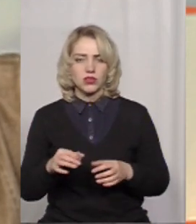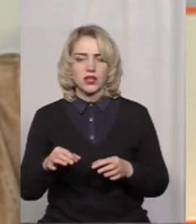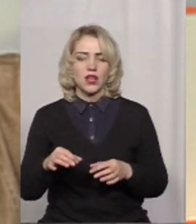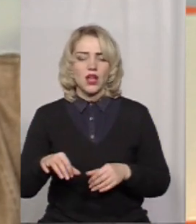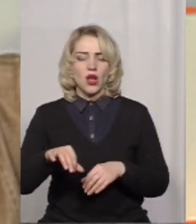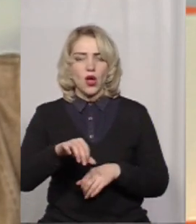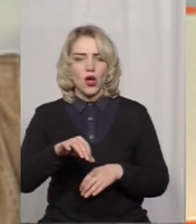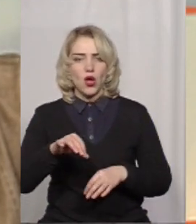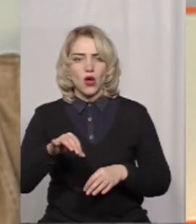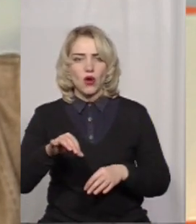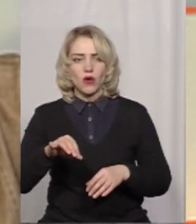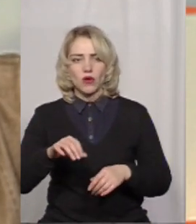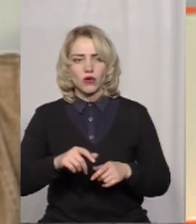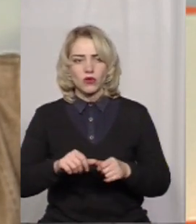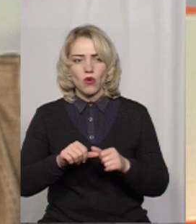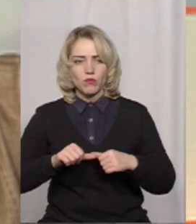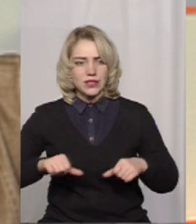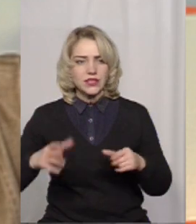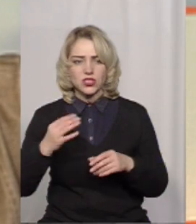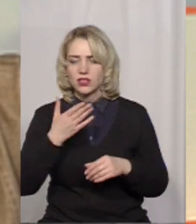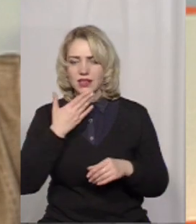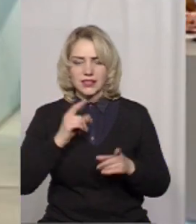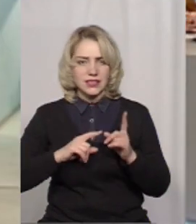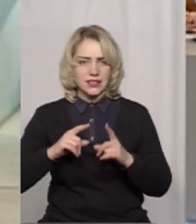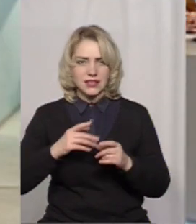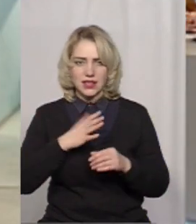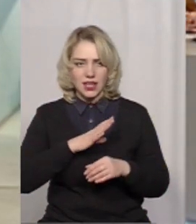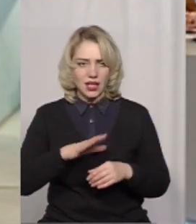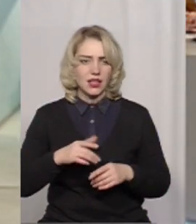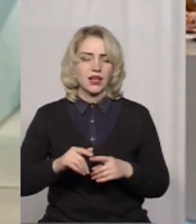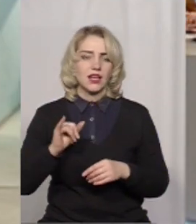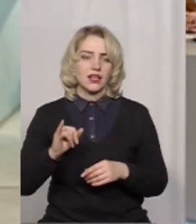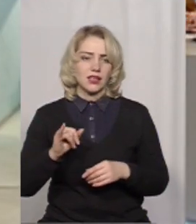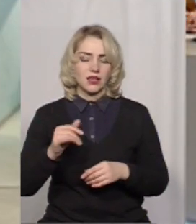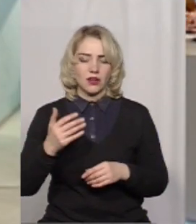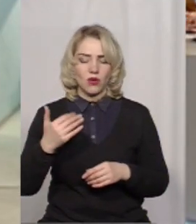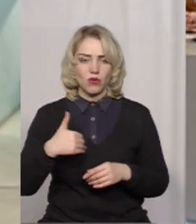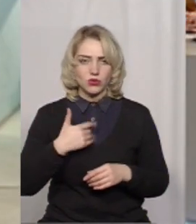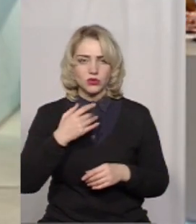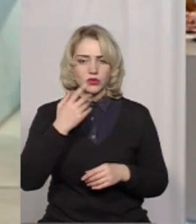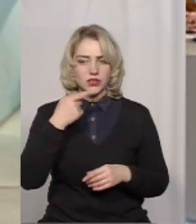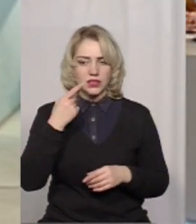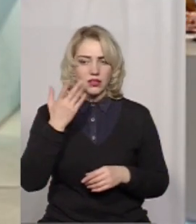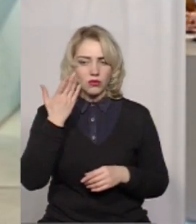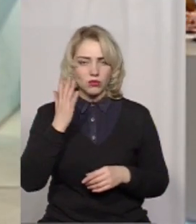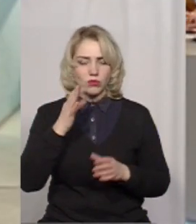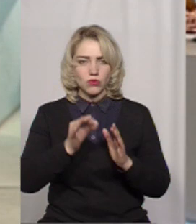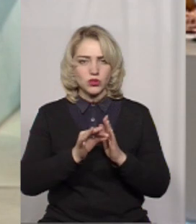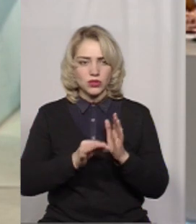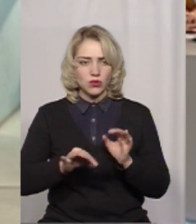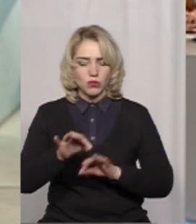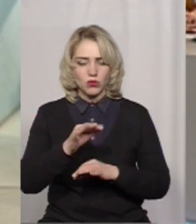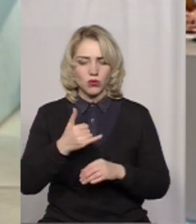тому що йде процес збору проєктів. Хочу сказати, що потім, коли будемо оцінювати проєкти, то будуть у нас